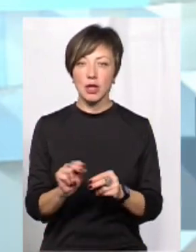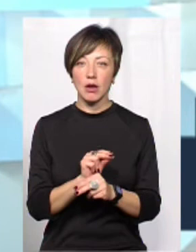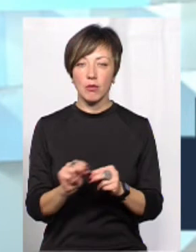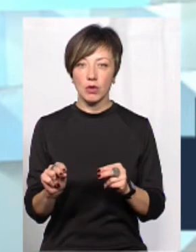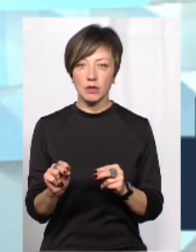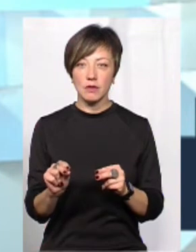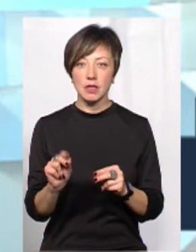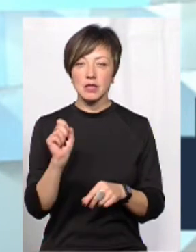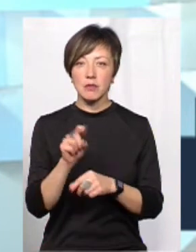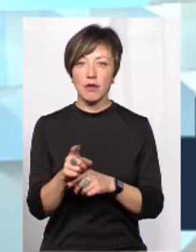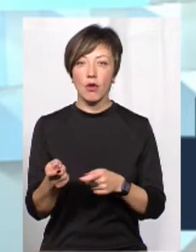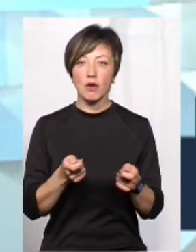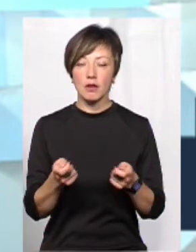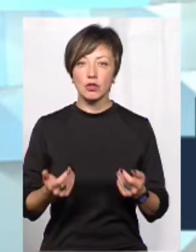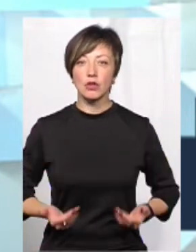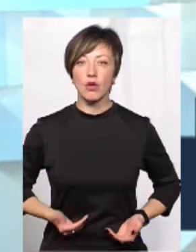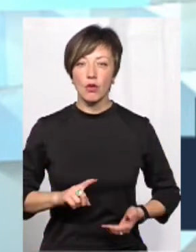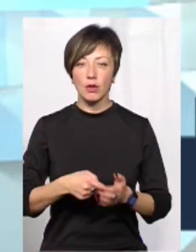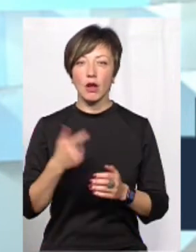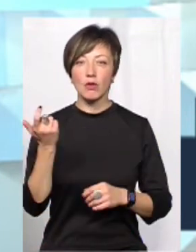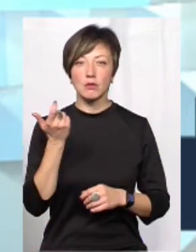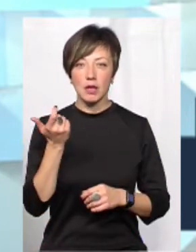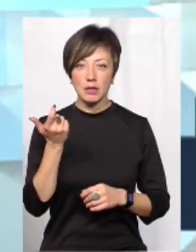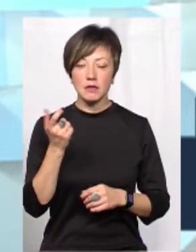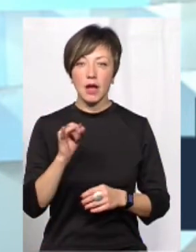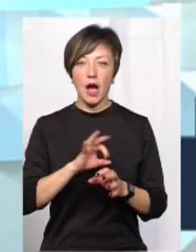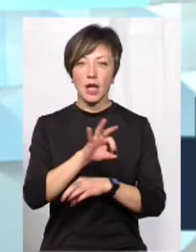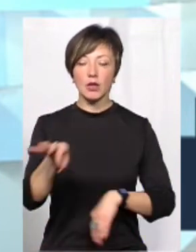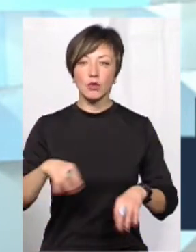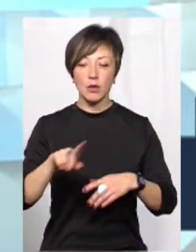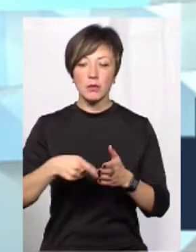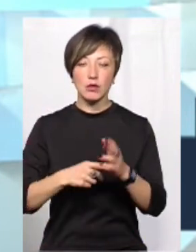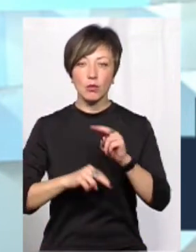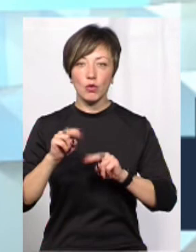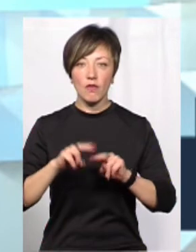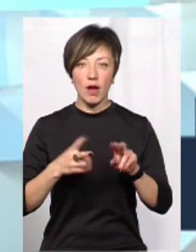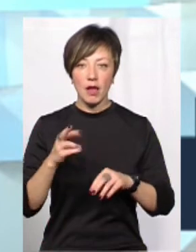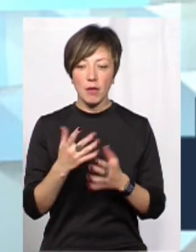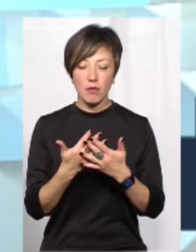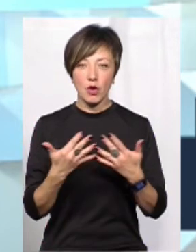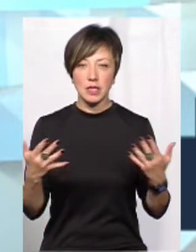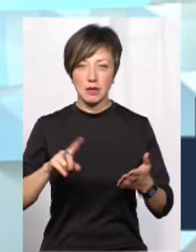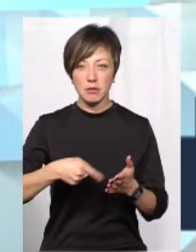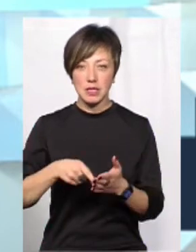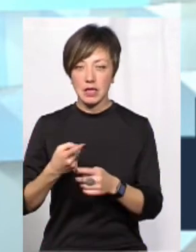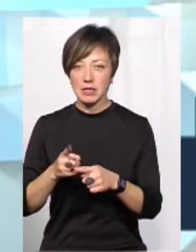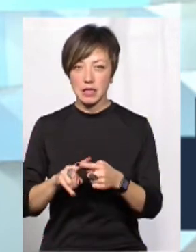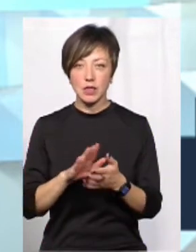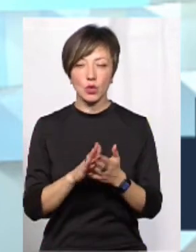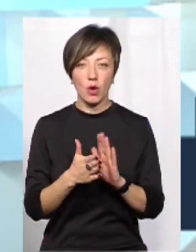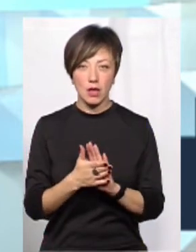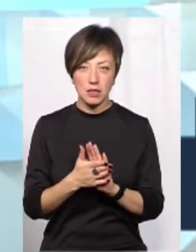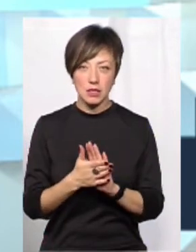ремонтів замовляє управління житлового комунального господарства та управління архітектури та містобудування по різних містах, це, в принципі,